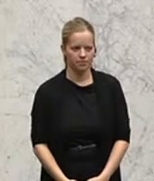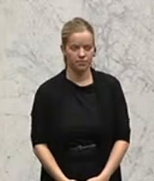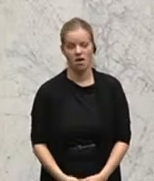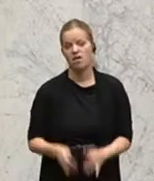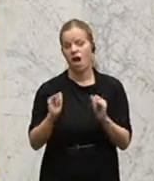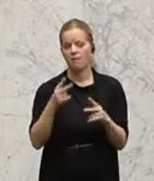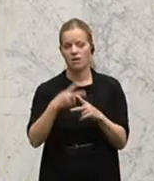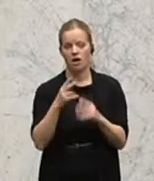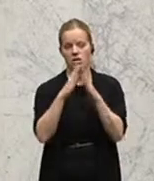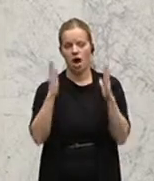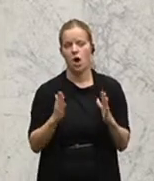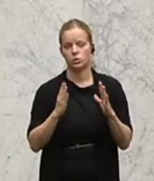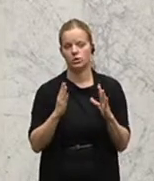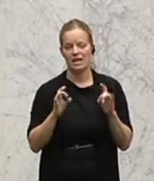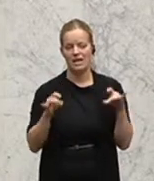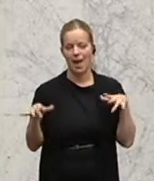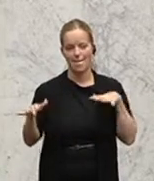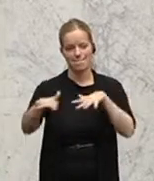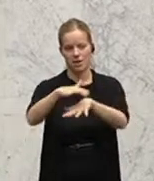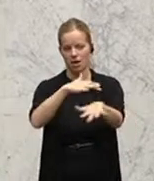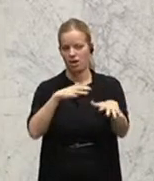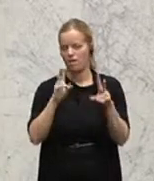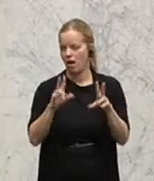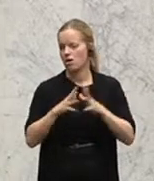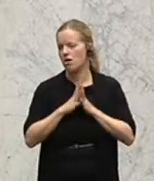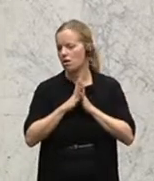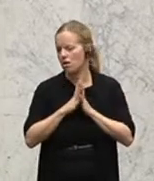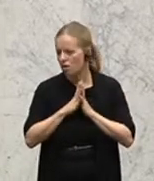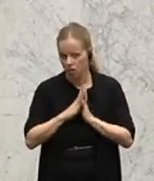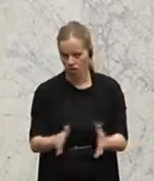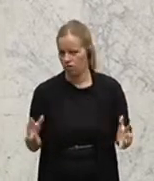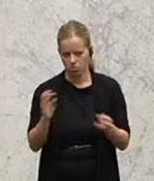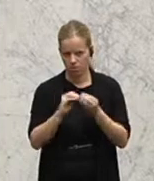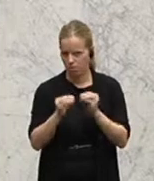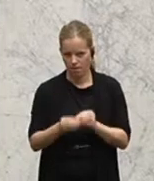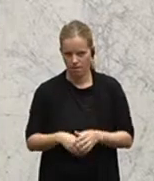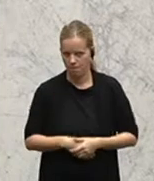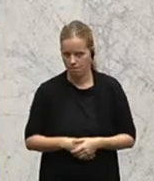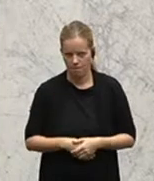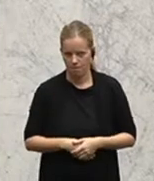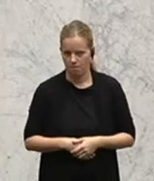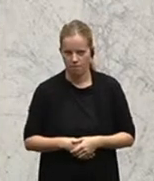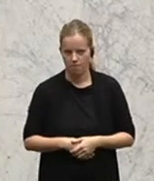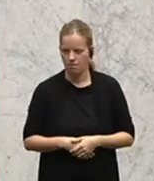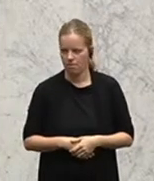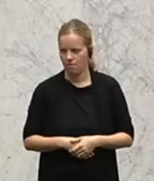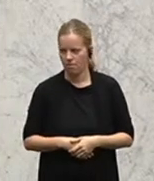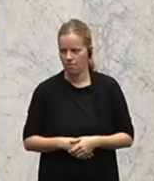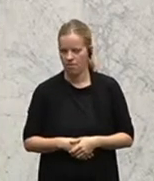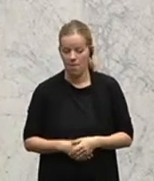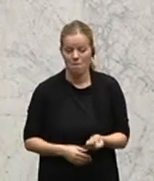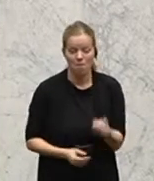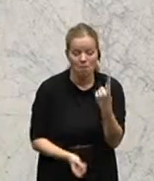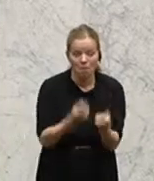Ja, Krankenhauskeime sind ein großes und anwachsendes Problem. Die Prävalenz liegt immerhin bei 6